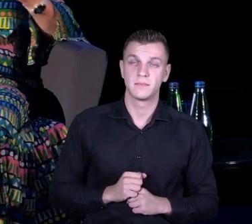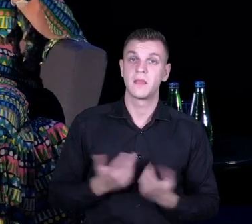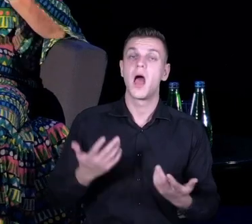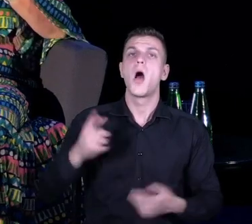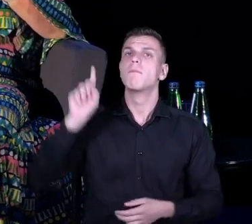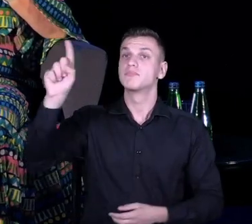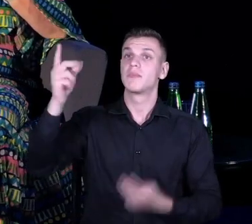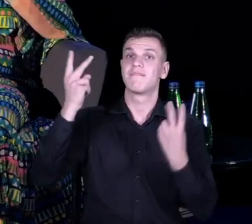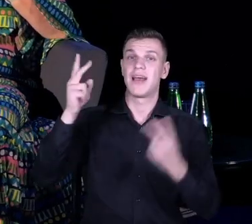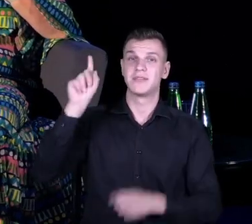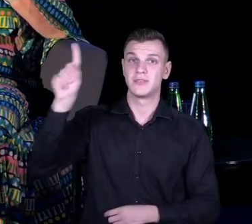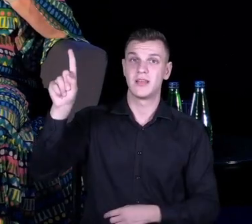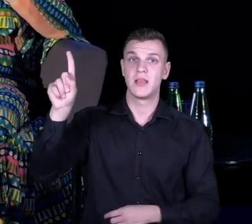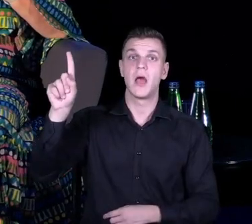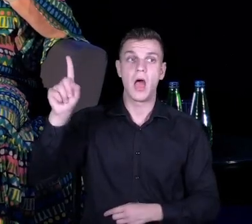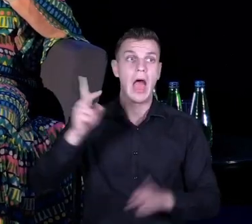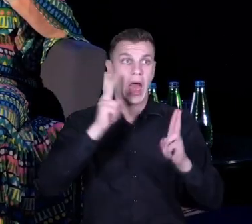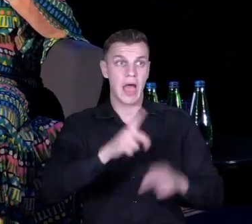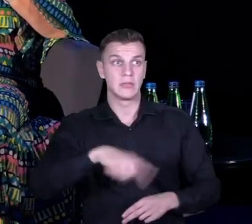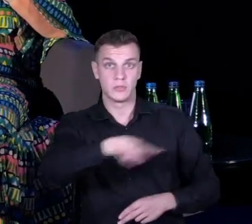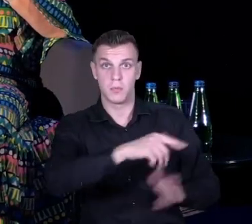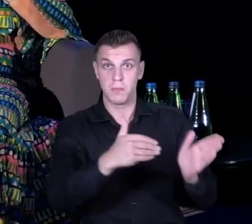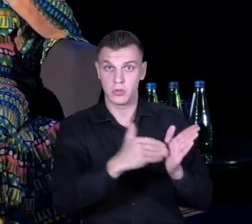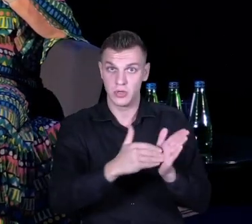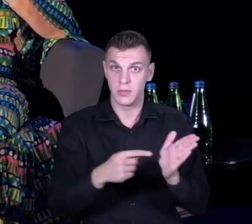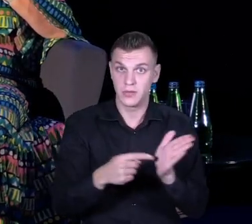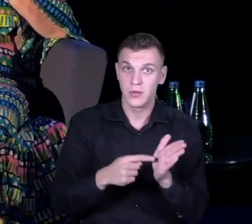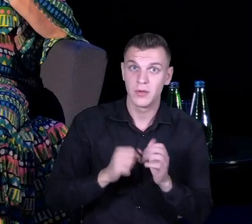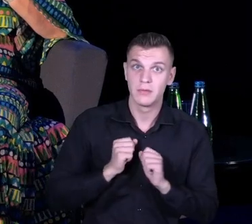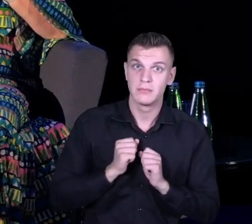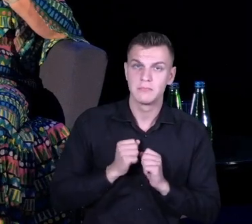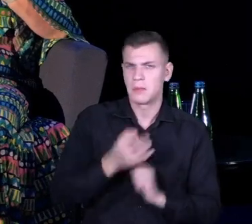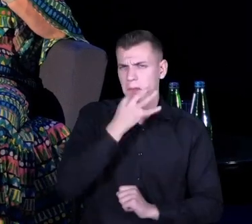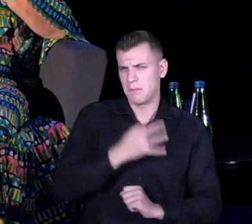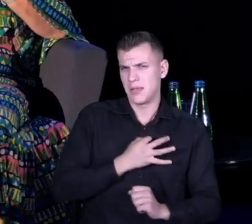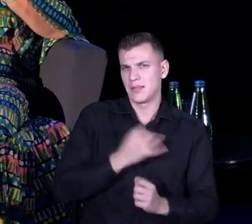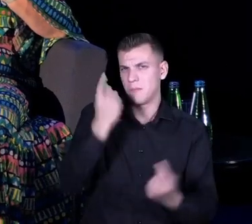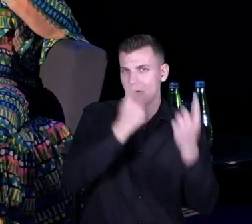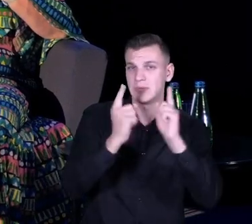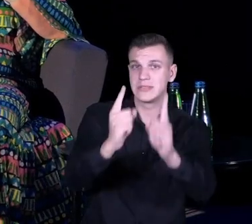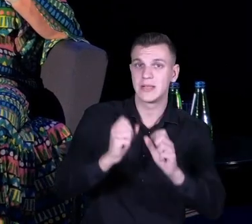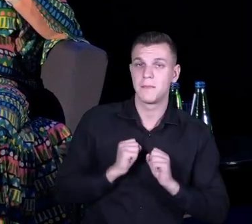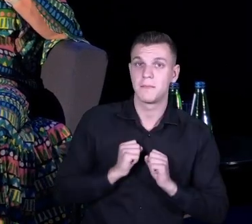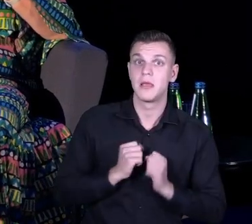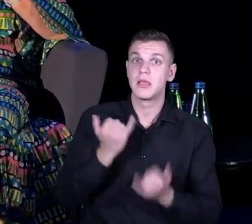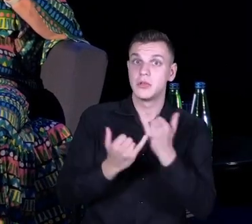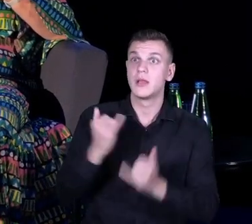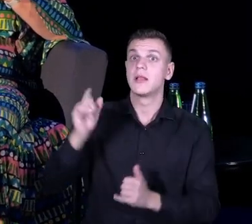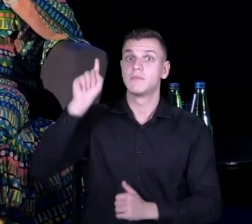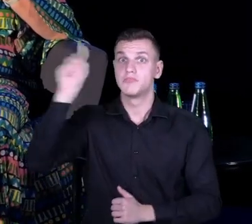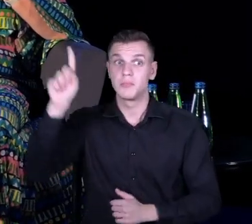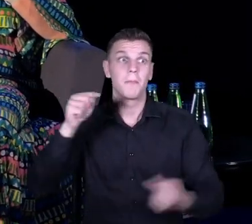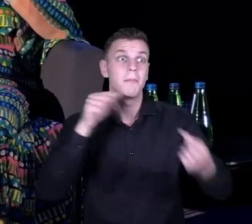potrzeby, czy też nie. Jeśli będziemy się trzymali tego, to myślę, że bez względu na to, jakie będą czasy, a one będą